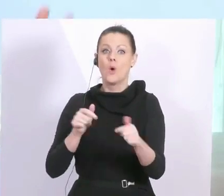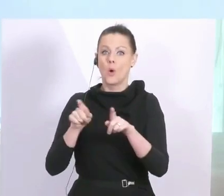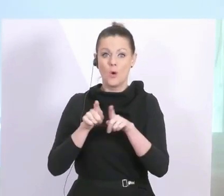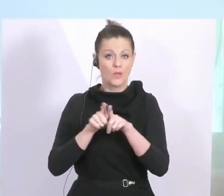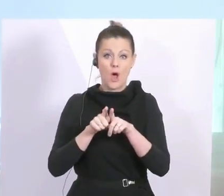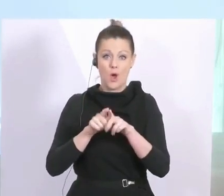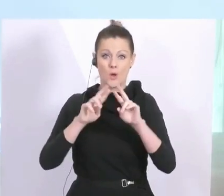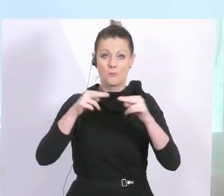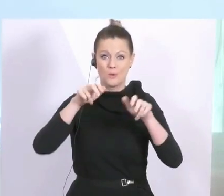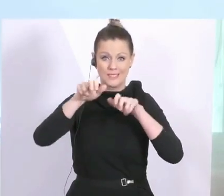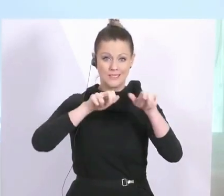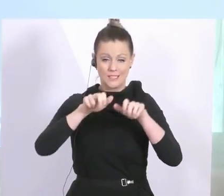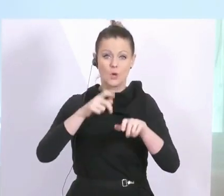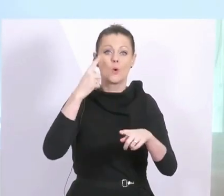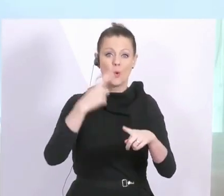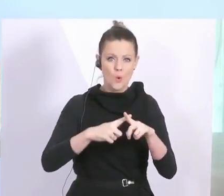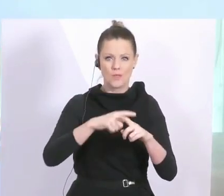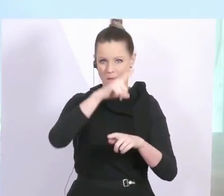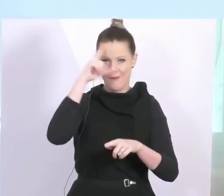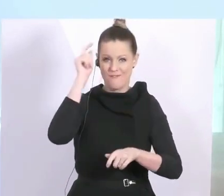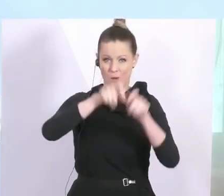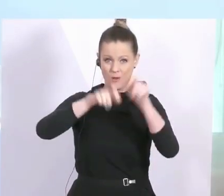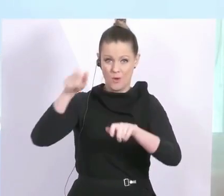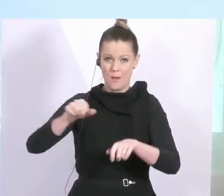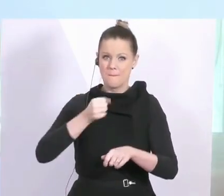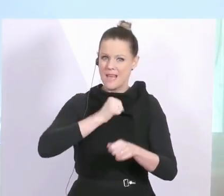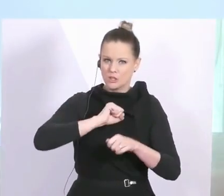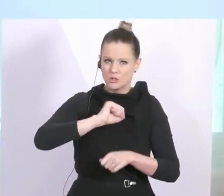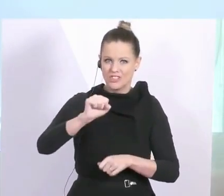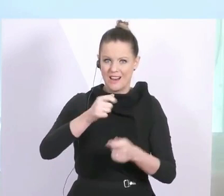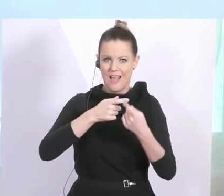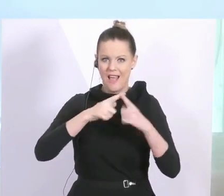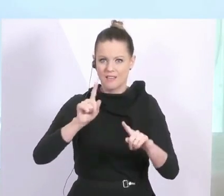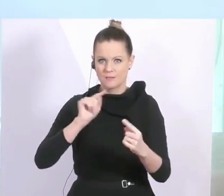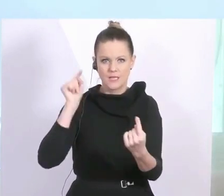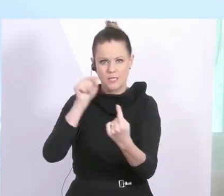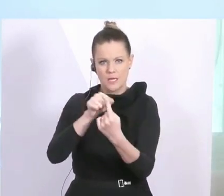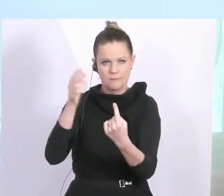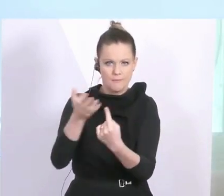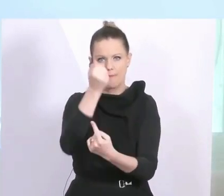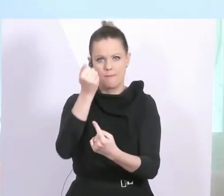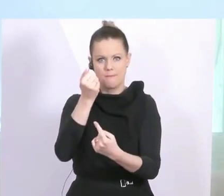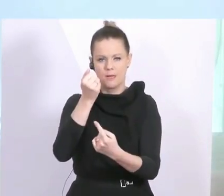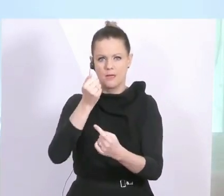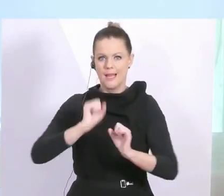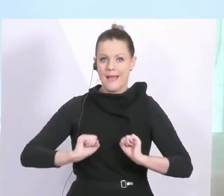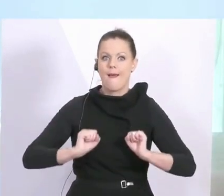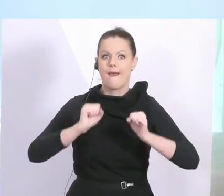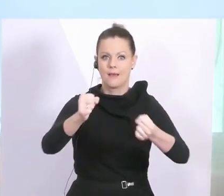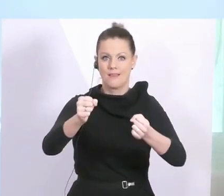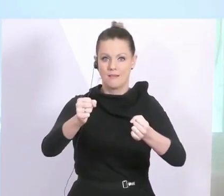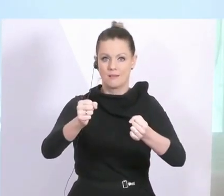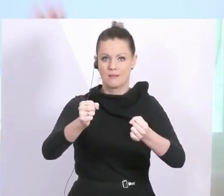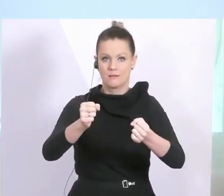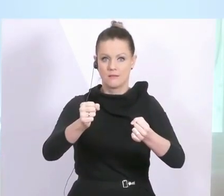mit Mithilfe der Bevölkerung schneller, anders und zielgerichteter vorgegangen ist, als in einigen Ländern, wo